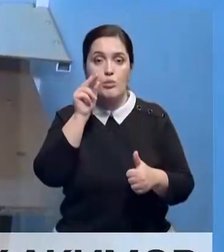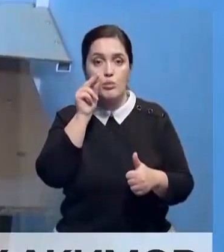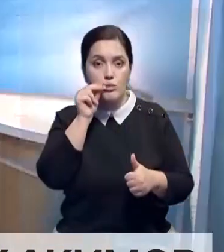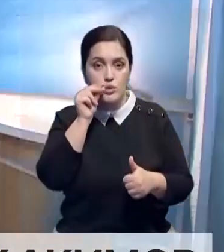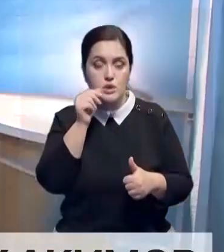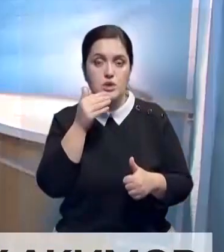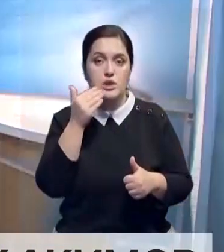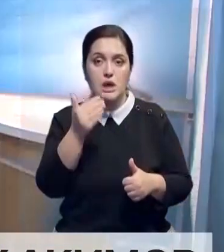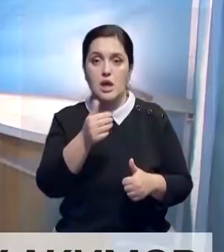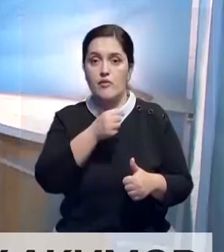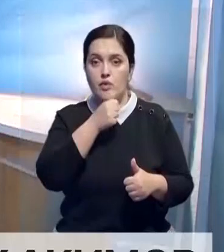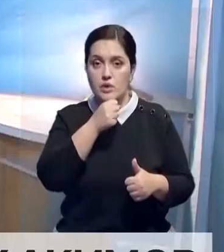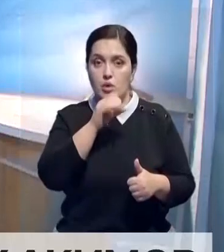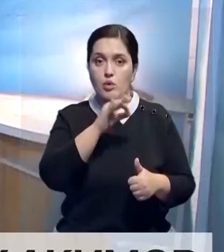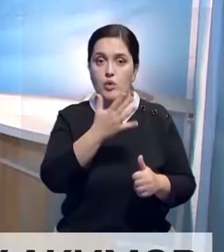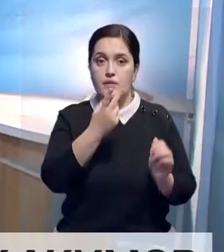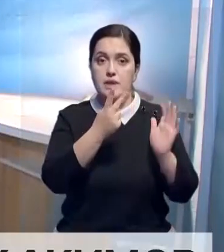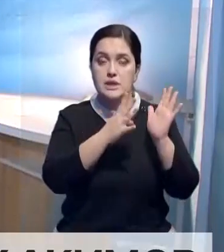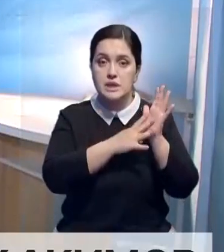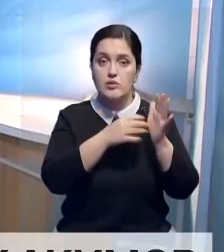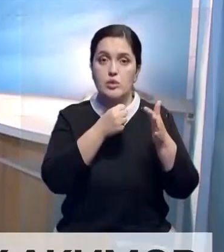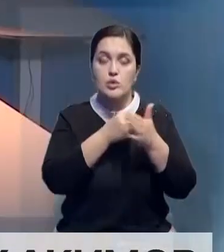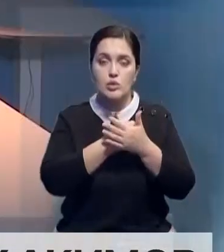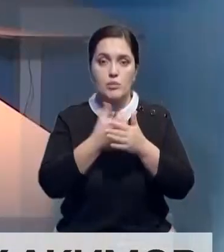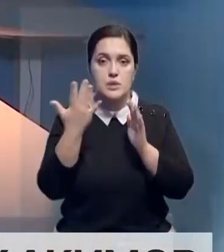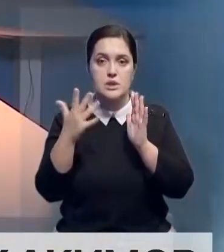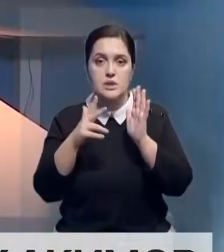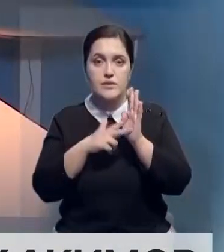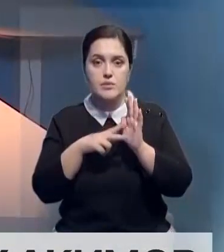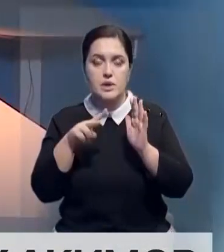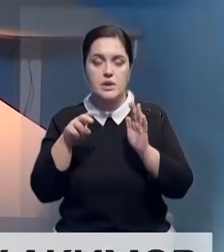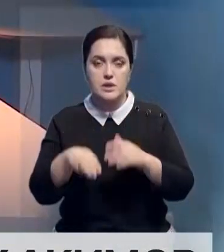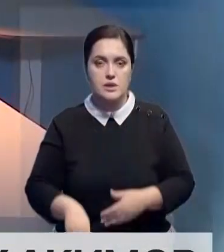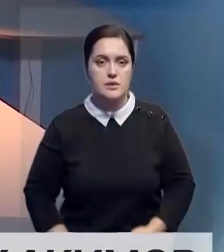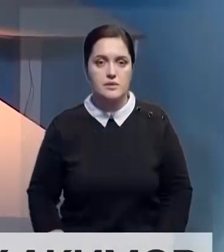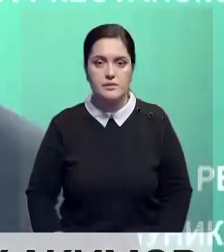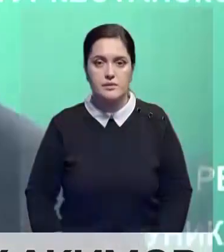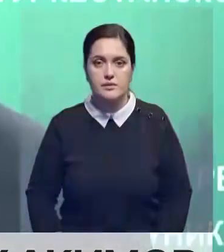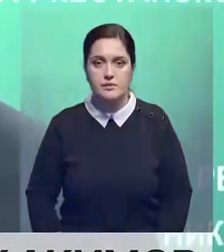избирательной гонки мужчины. Их возраст от 29 до 58 лет.